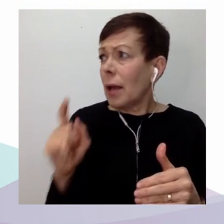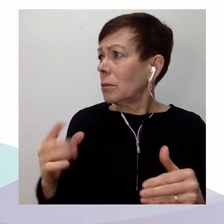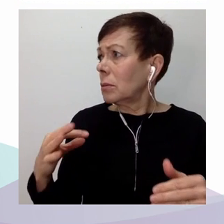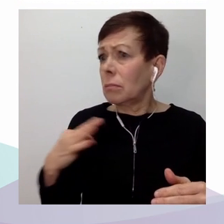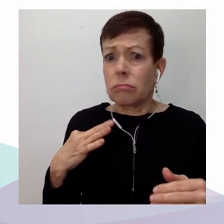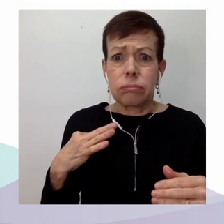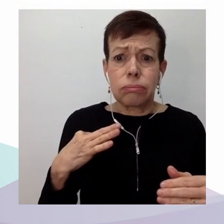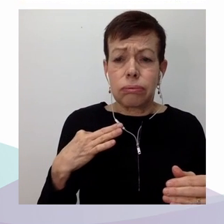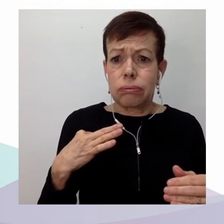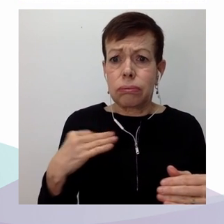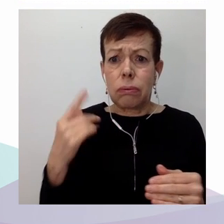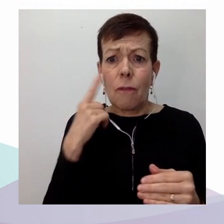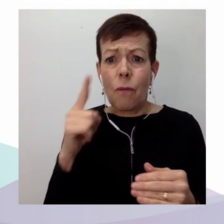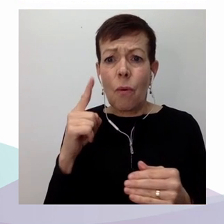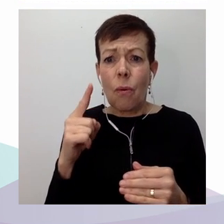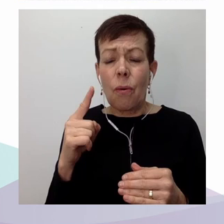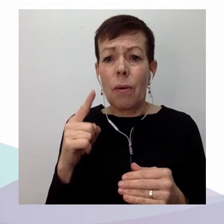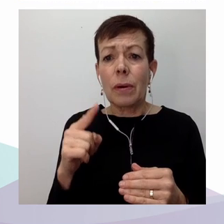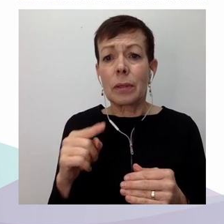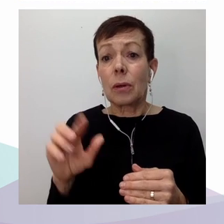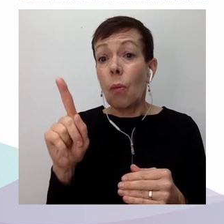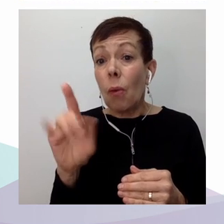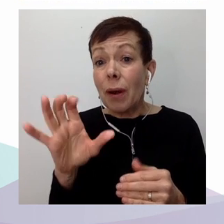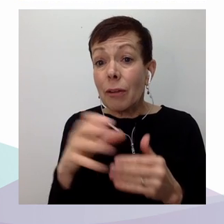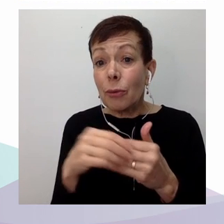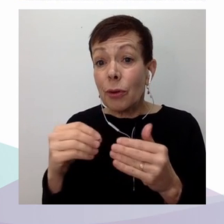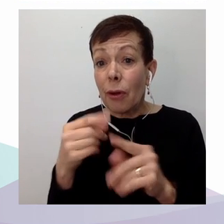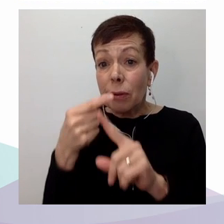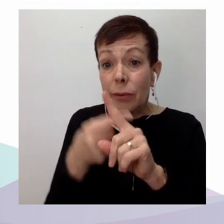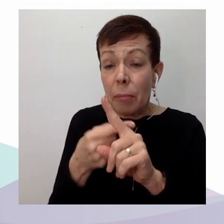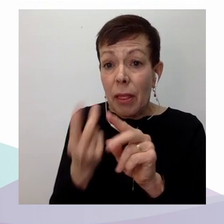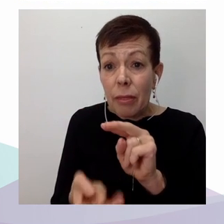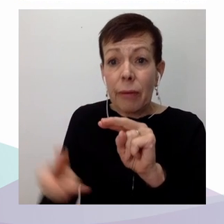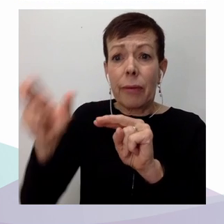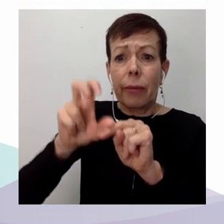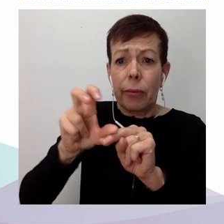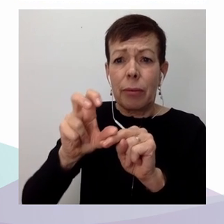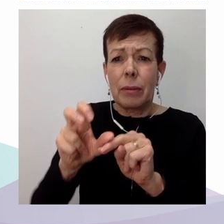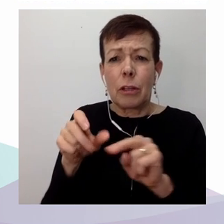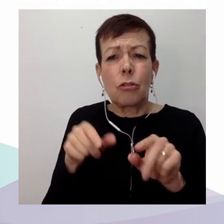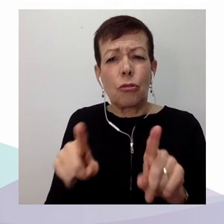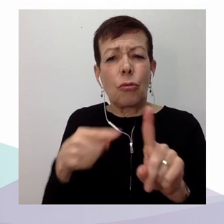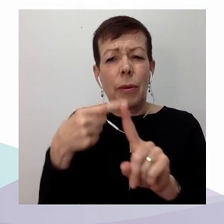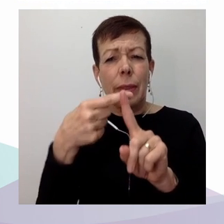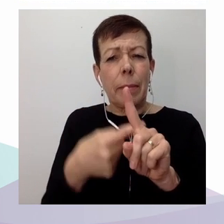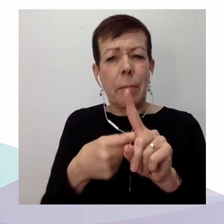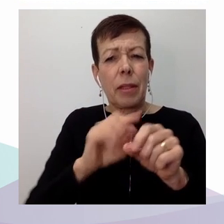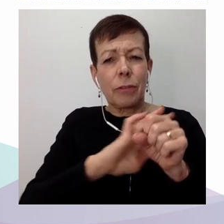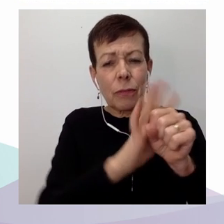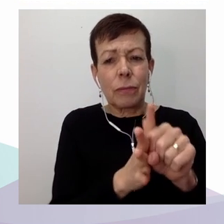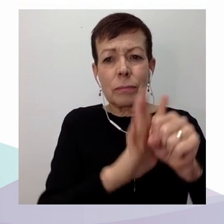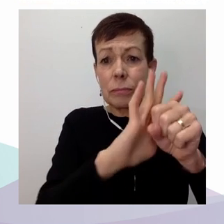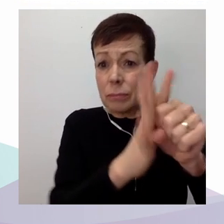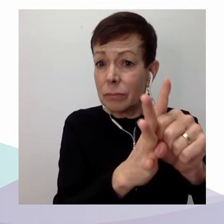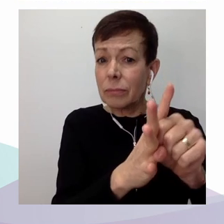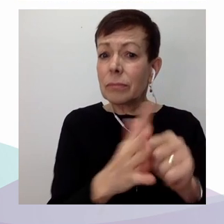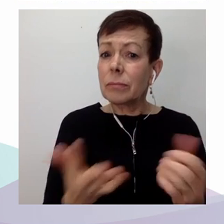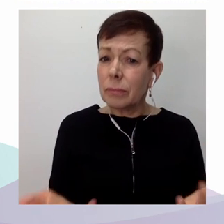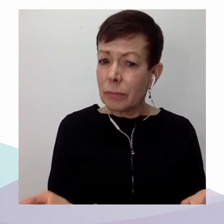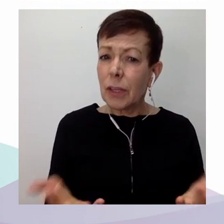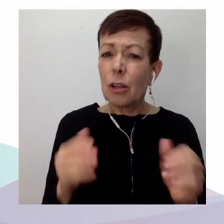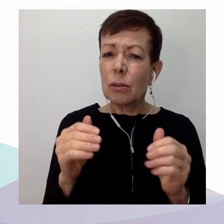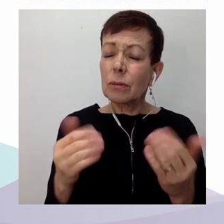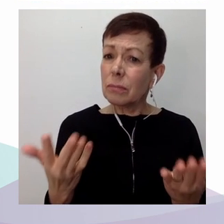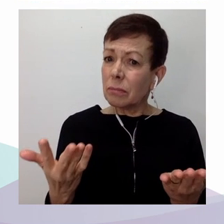$ par mois au plus fort de la crise pour permettre à la population d'avoir accès aux services essentiels, dont l